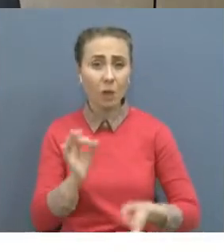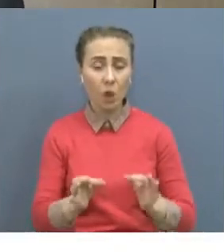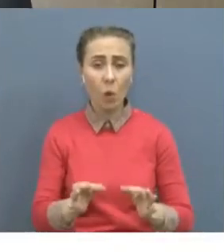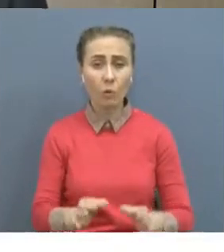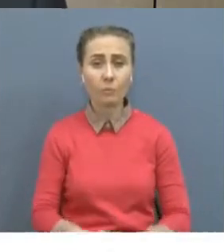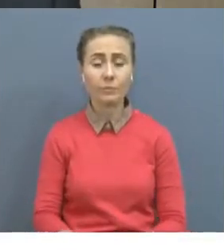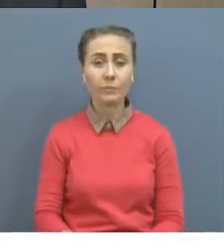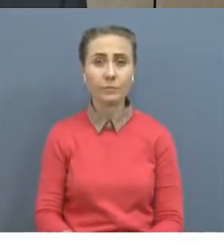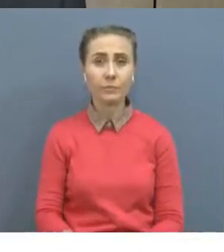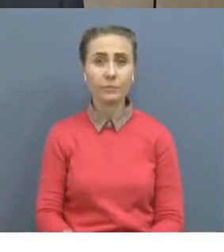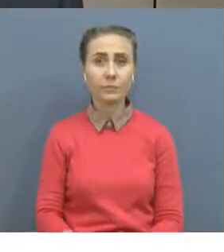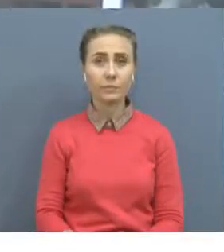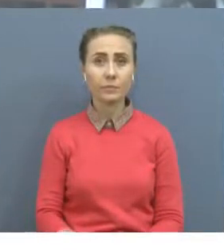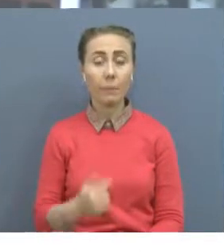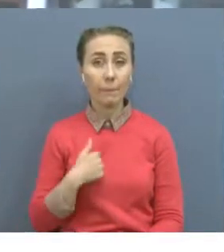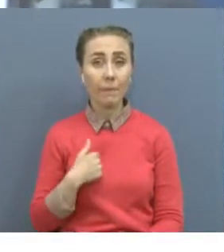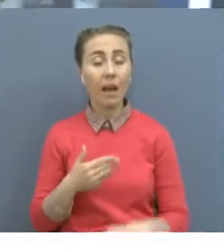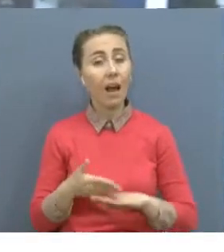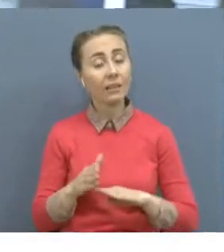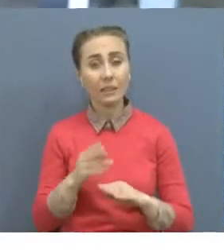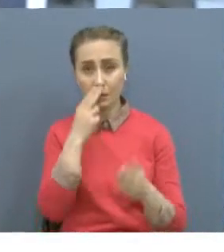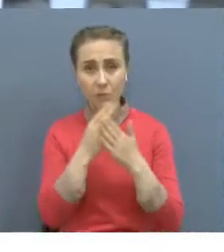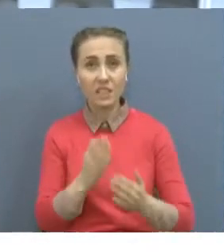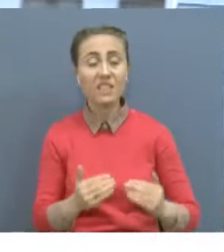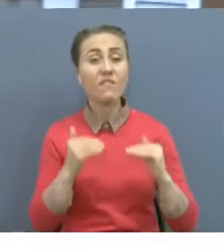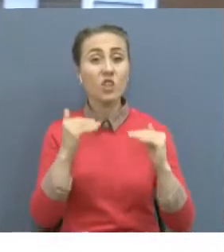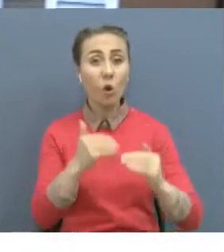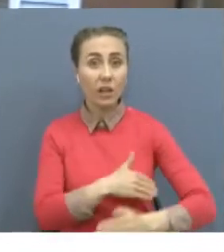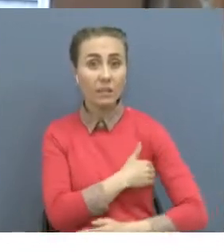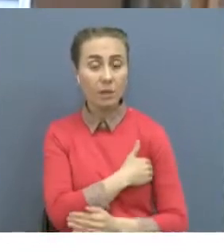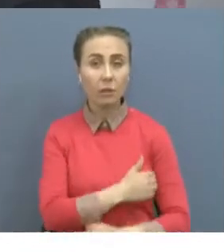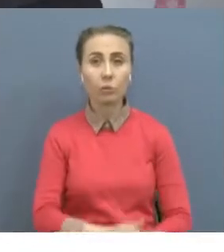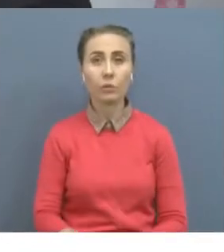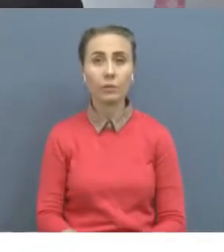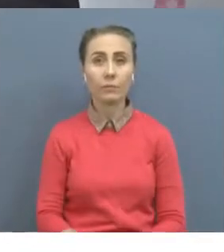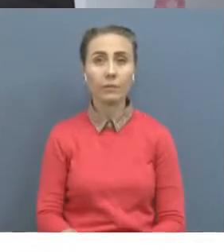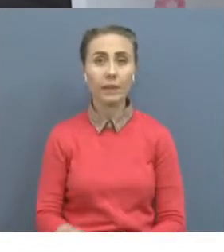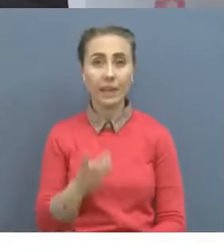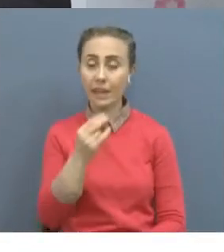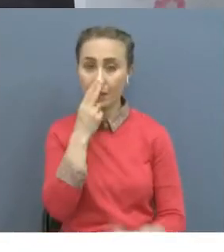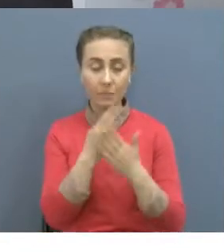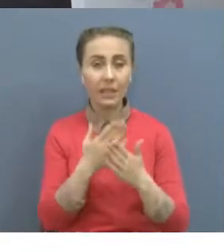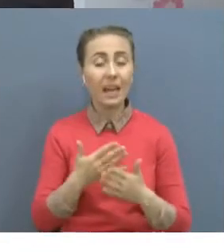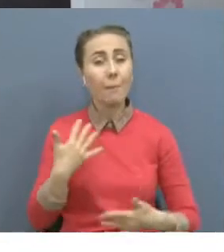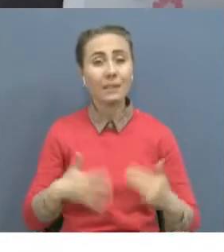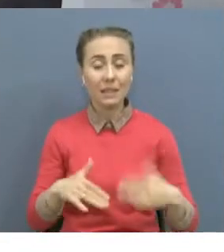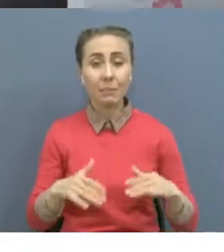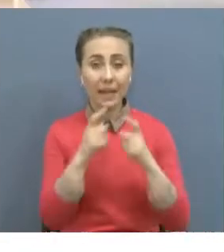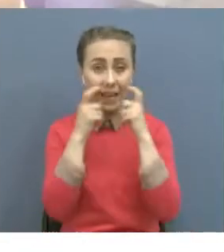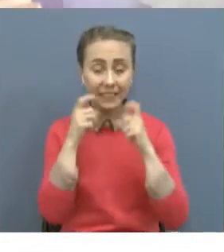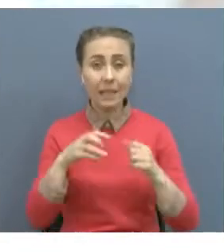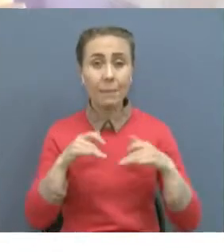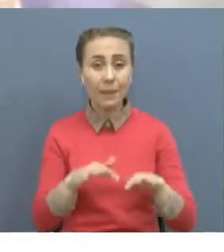аяғында бәхеласы болу көріп. Е, жұмысын бастағы мекемелерге қойылатын талап қатан, яғни олардың жұмысы уақыты